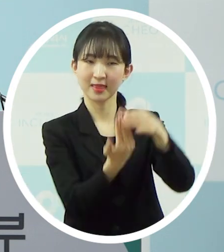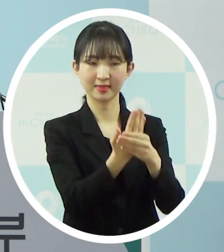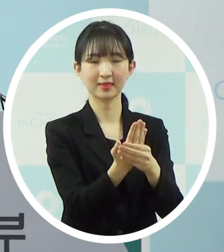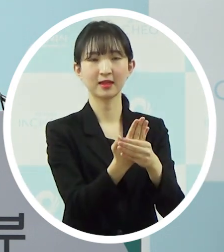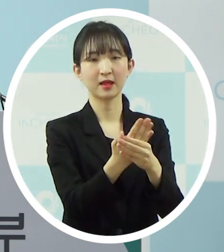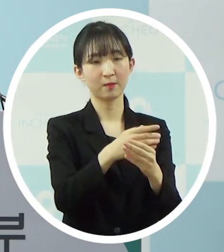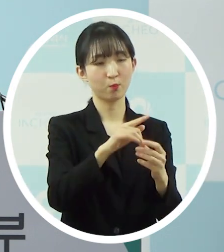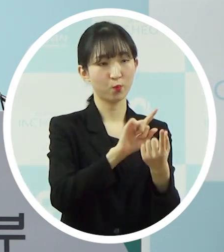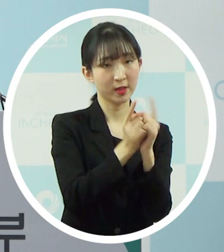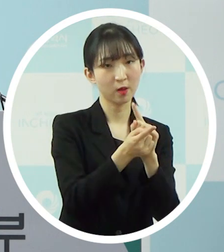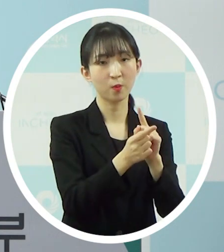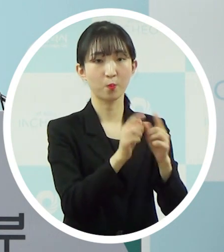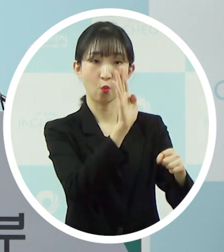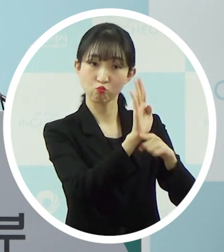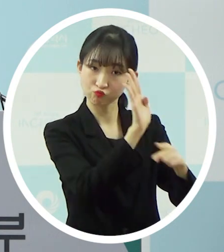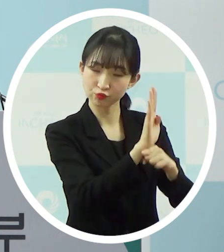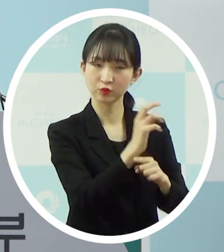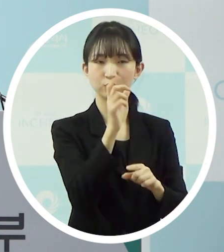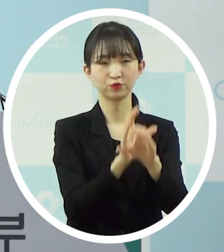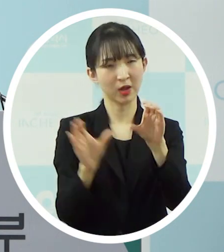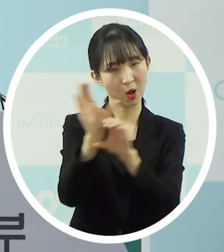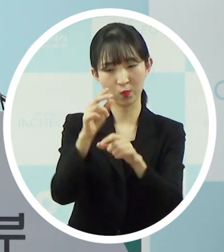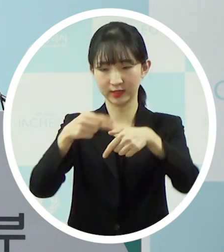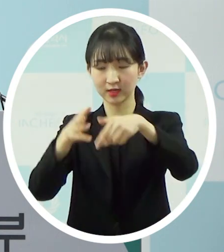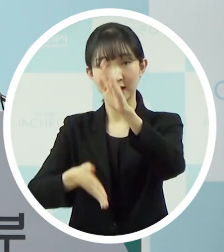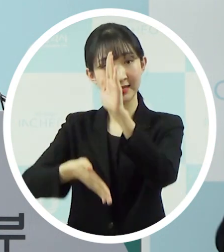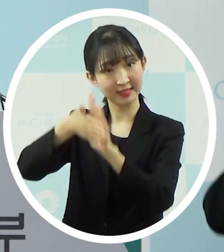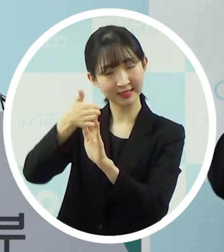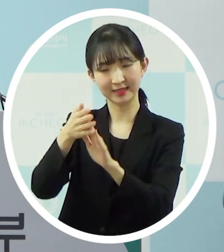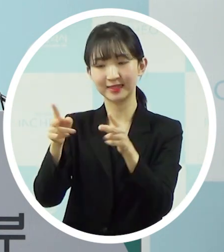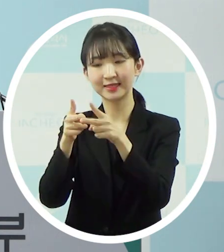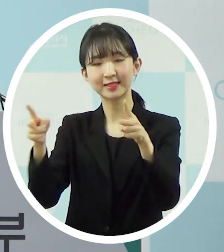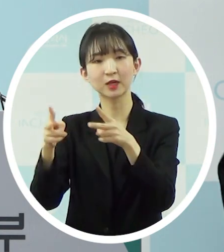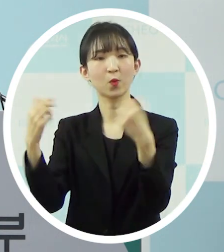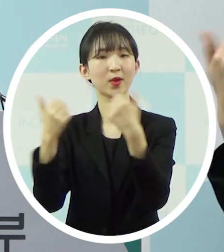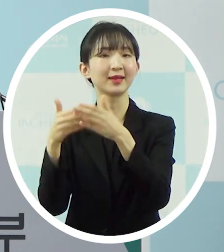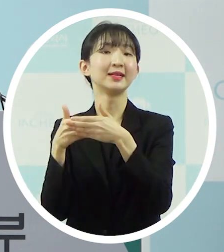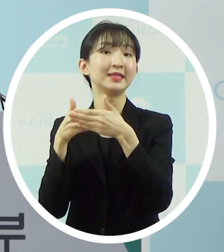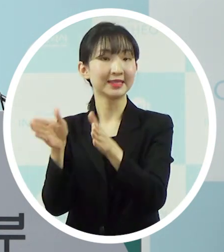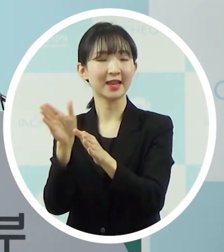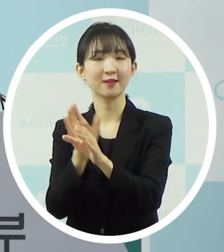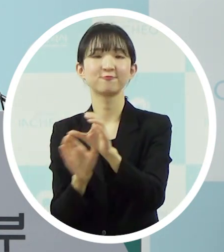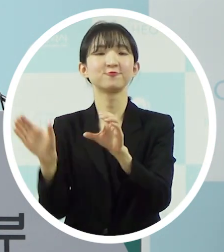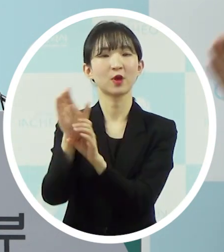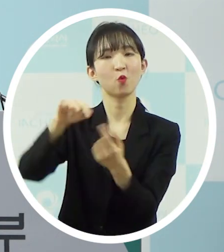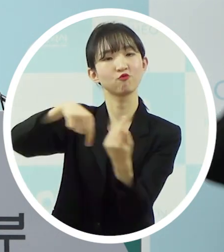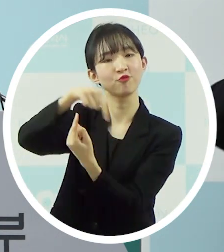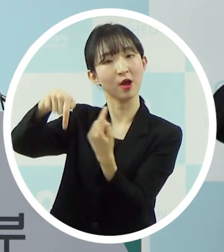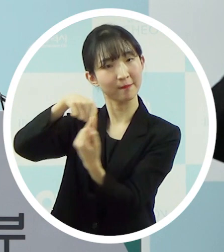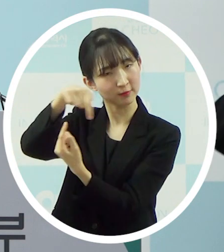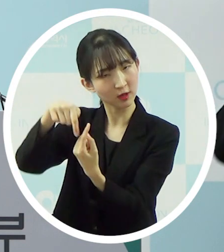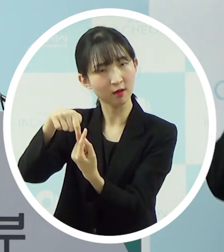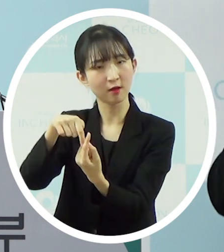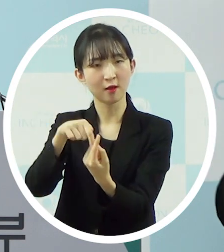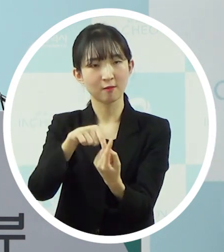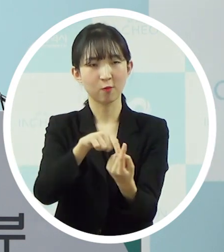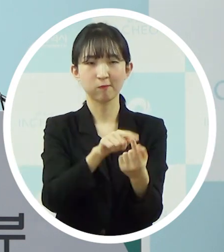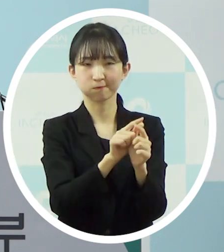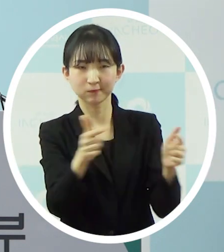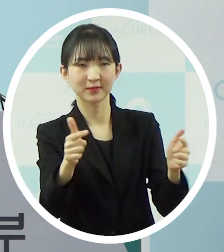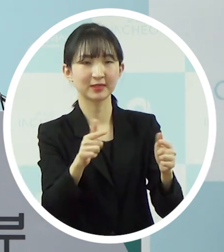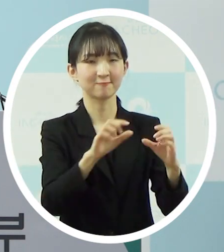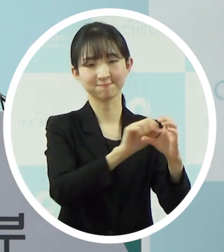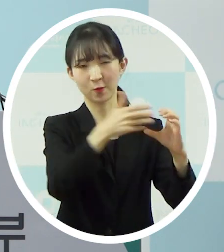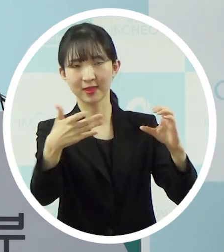더해 인천시청 2층 대회의실에 재난대책반을 확대 운영하면서 사퇴 대응에 만전을